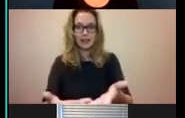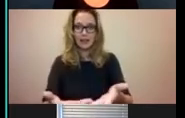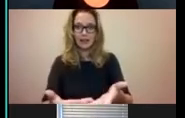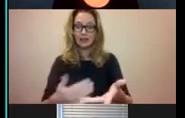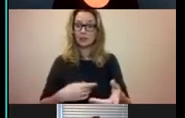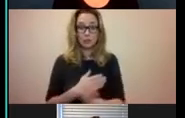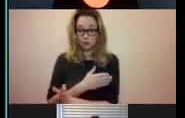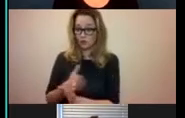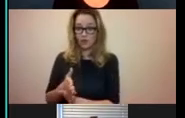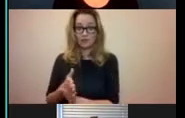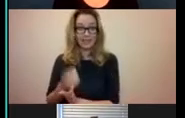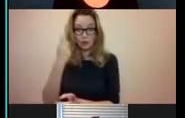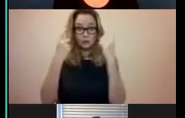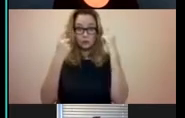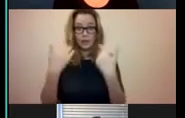hoortjes tellen.